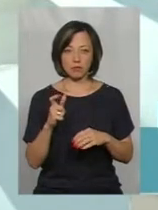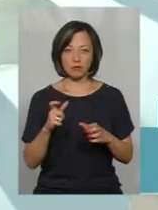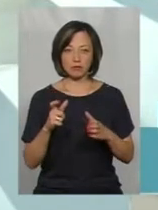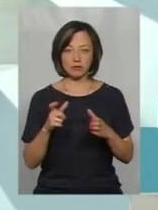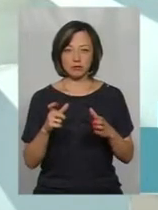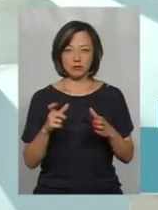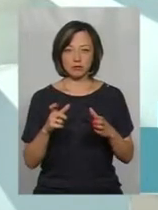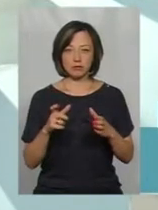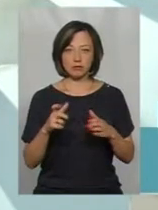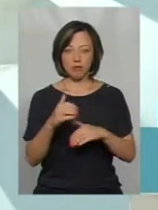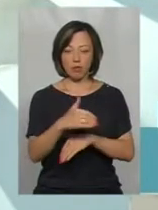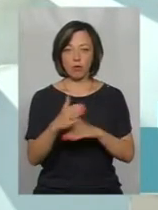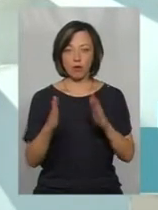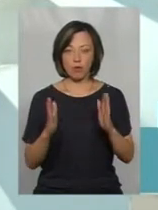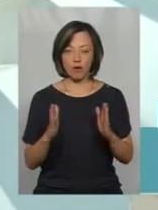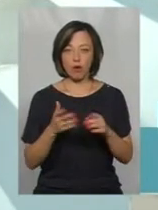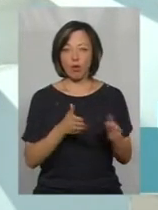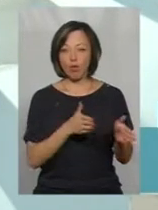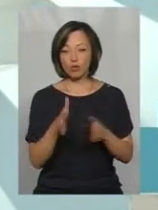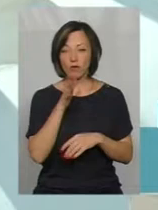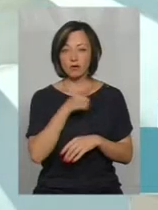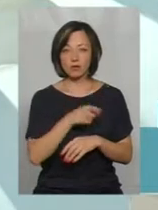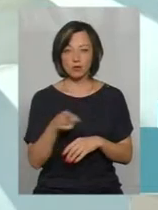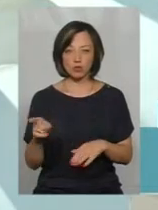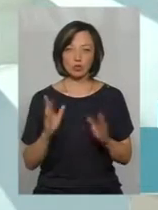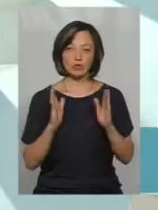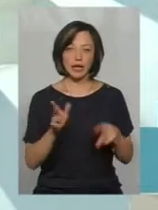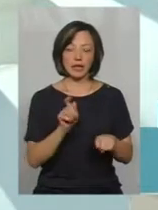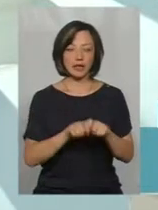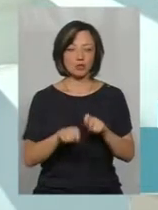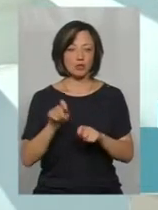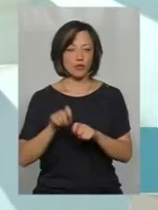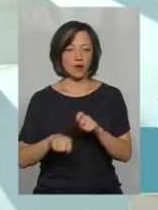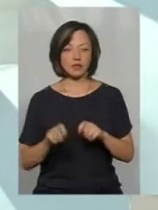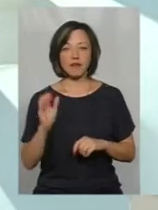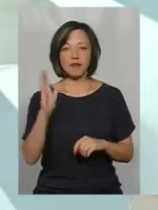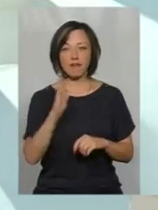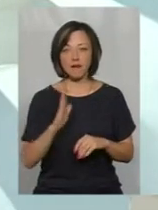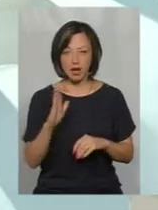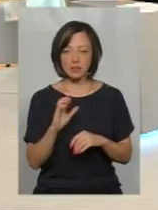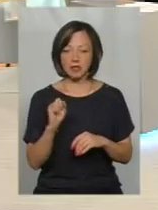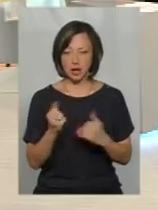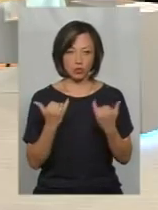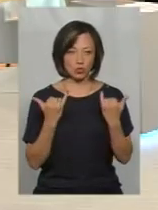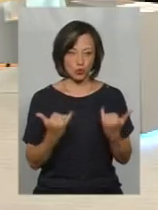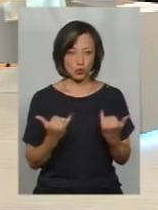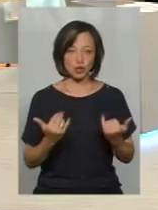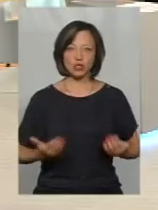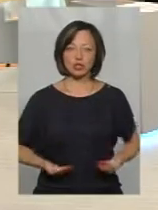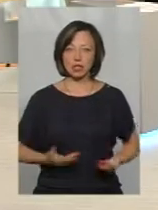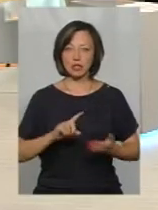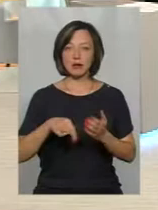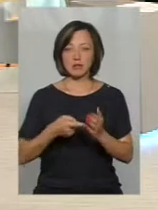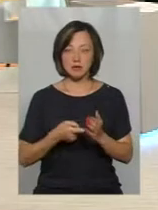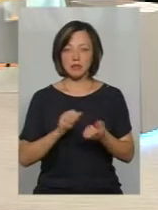Відповідно, готовність до сезону буде тестуватися у вересні, але сьогодні жителі міста Кам